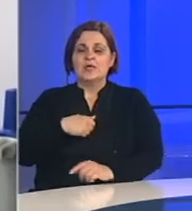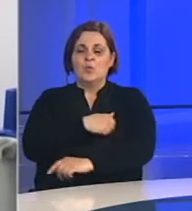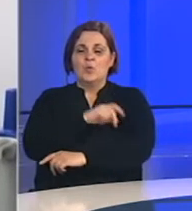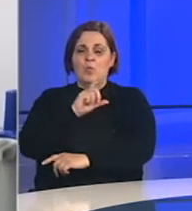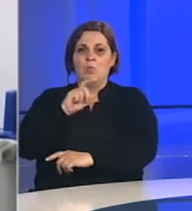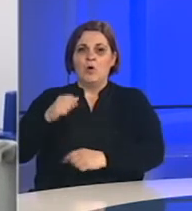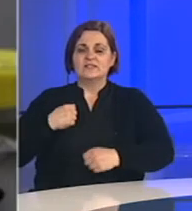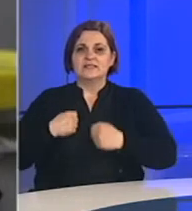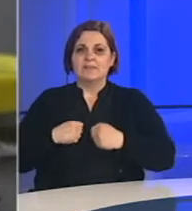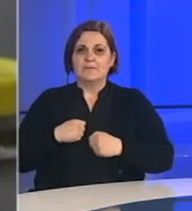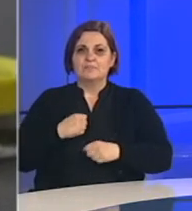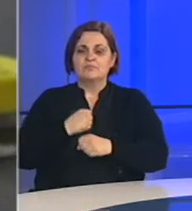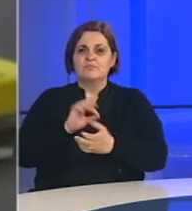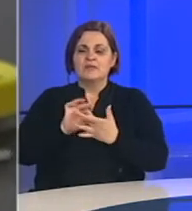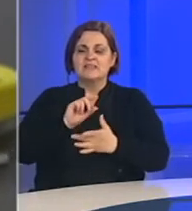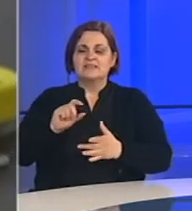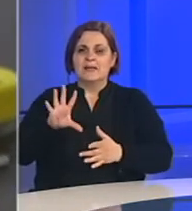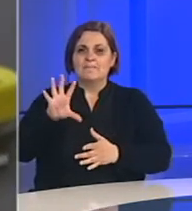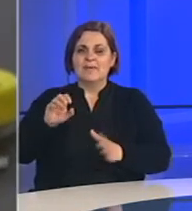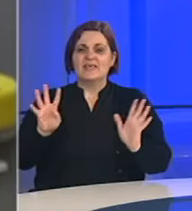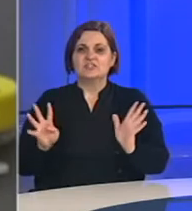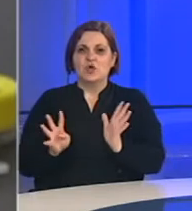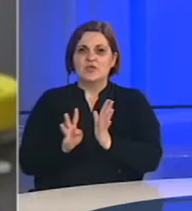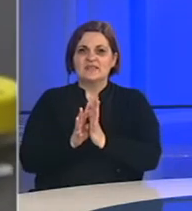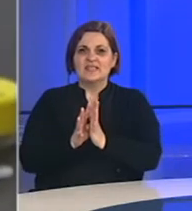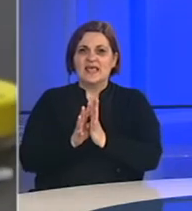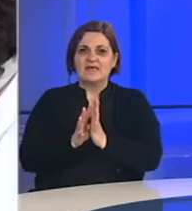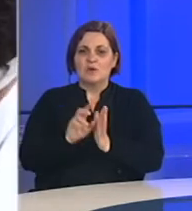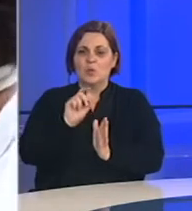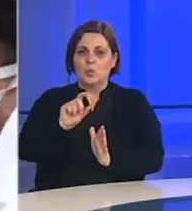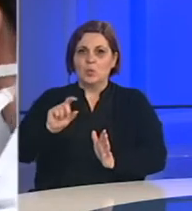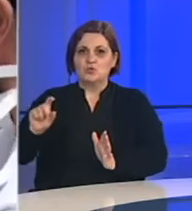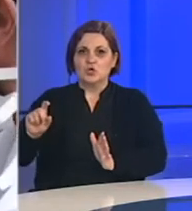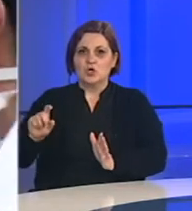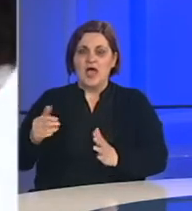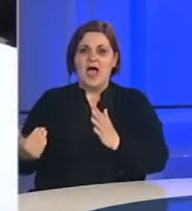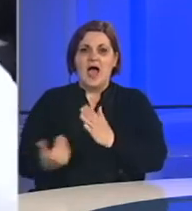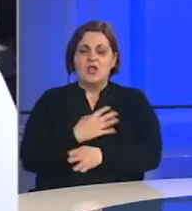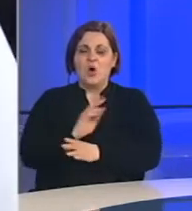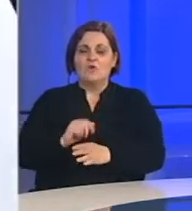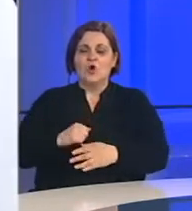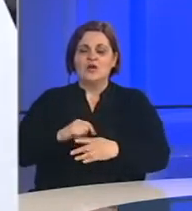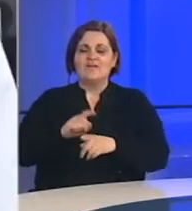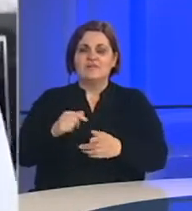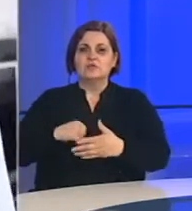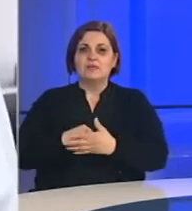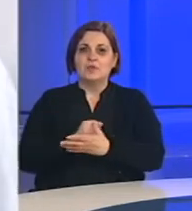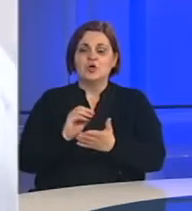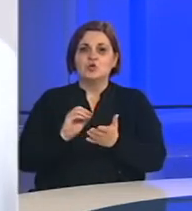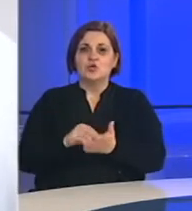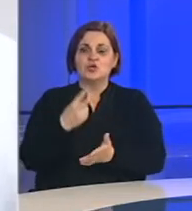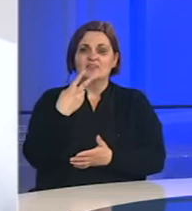centru Republike Srpske izvršeno je testiranje 519 laboratorijskih uzoraka, a novi koronavirus potređen je kod još